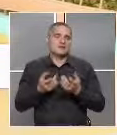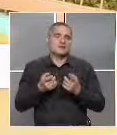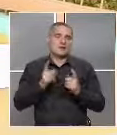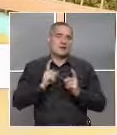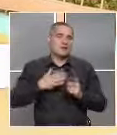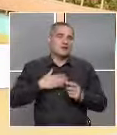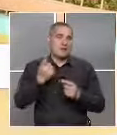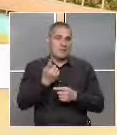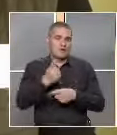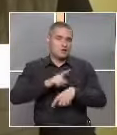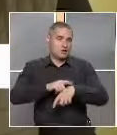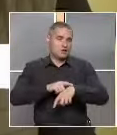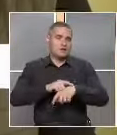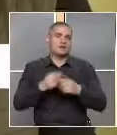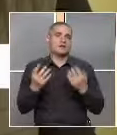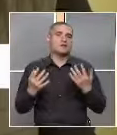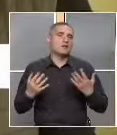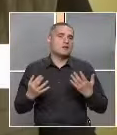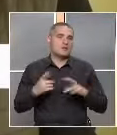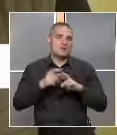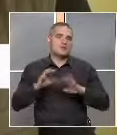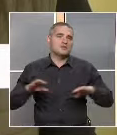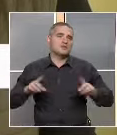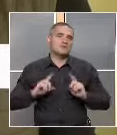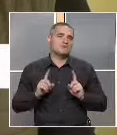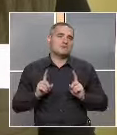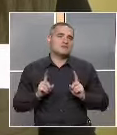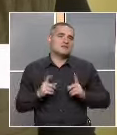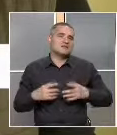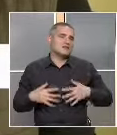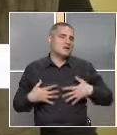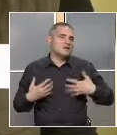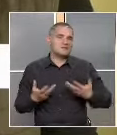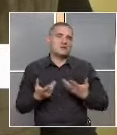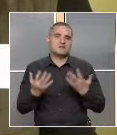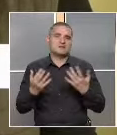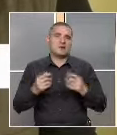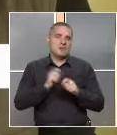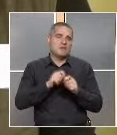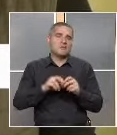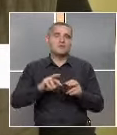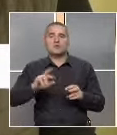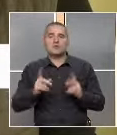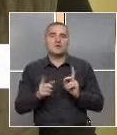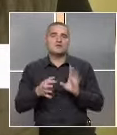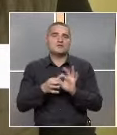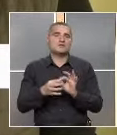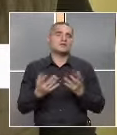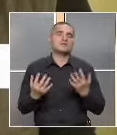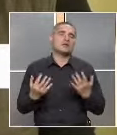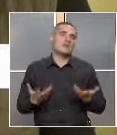може би трябва да имаме първи част математика, само че децата не са състояни да имаме математика, така че правим нещо, което е свързано с